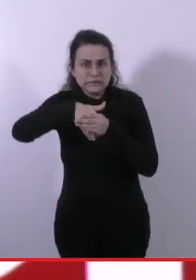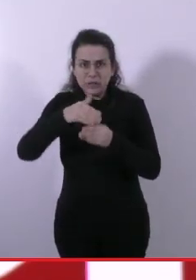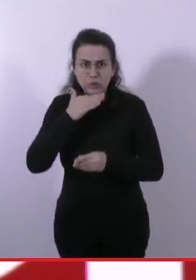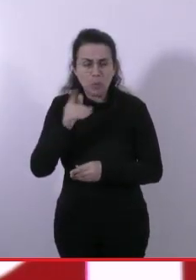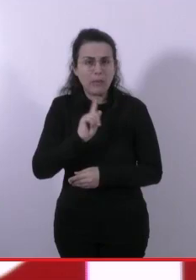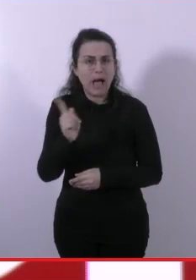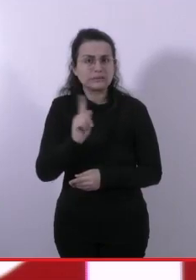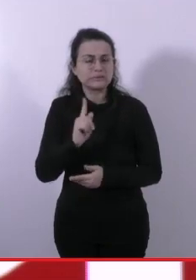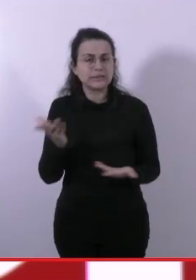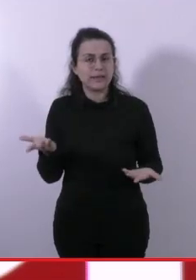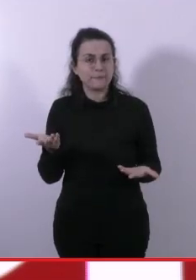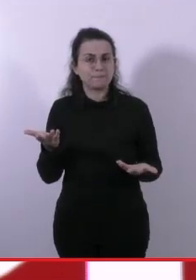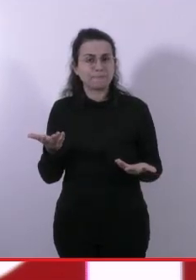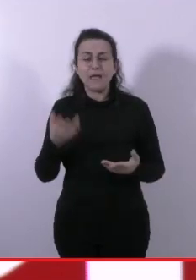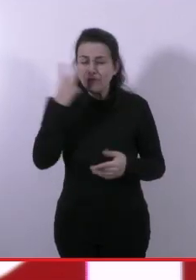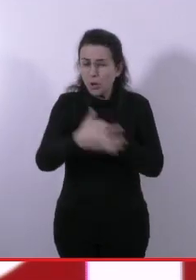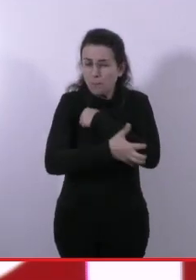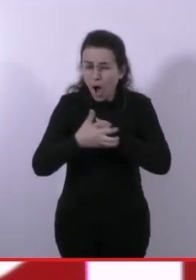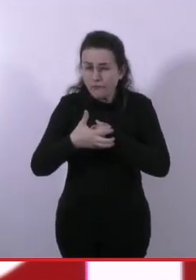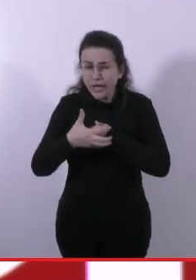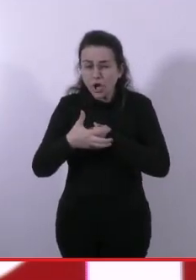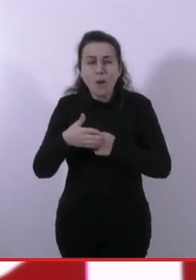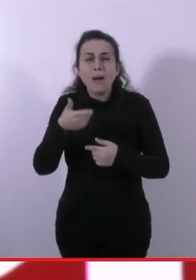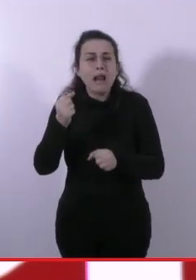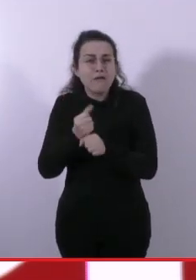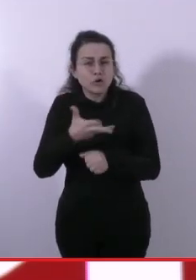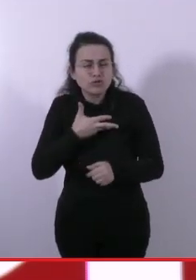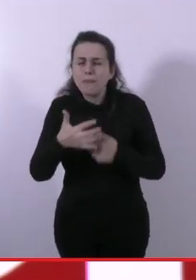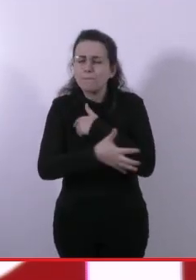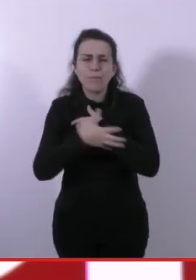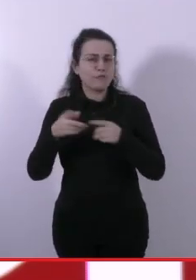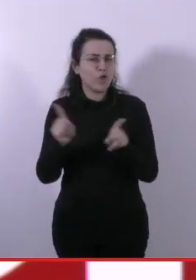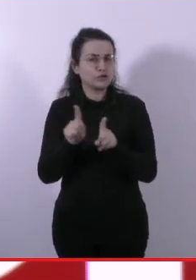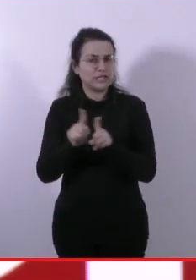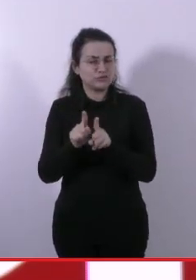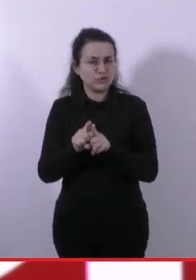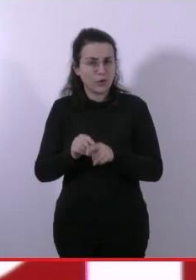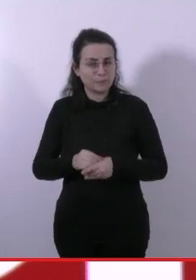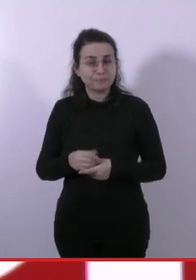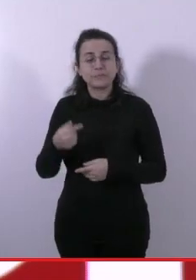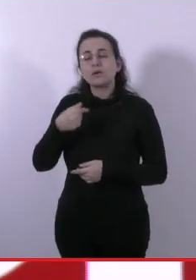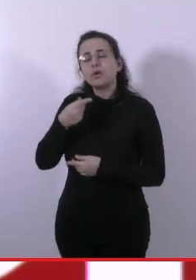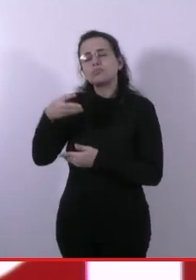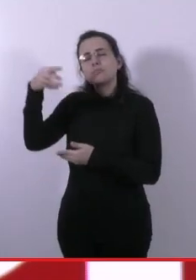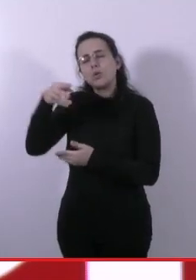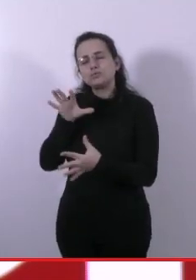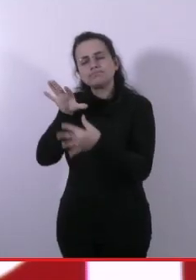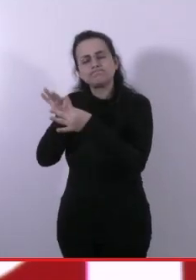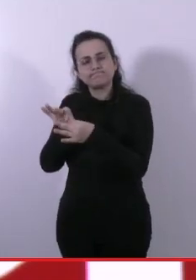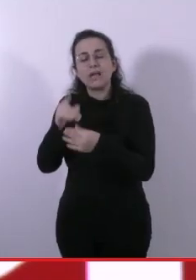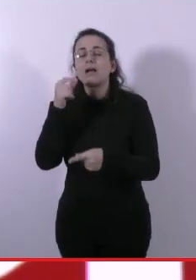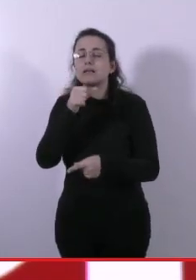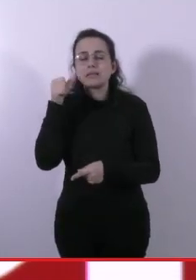Allora, e finisco, io credo che sia giusto l'appello di Maurizio Landini, bisogna mobilitarci. Sono